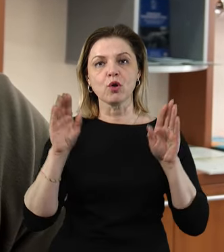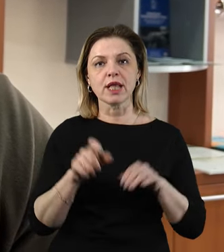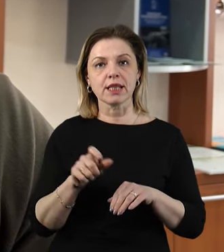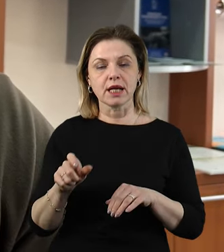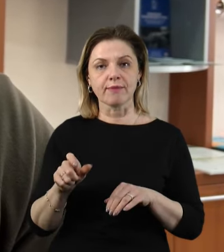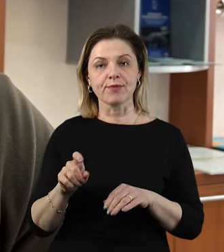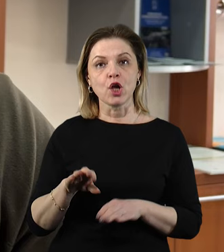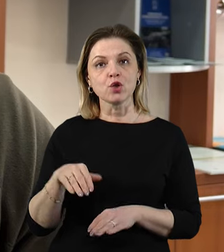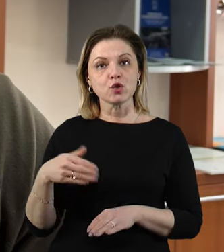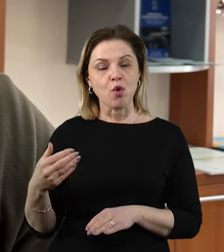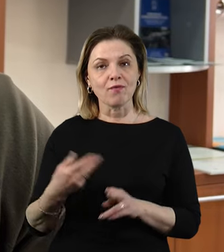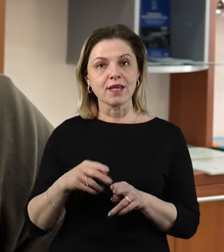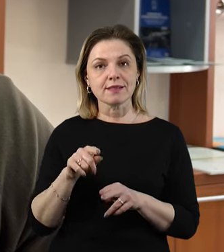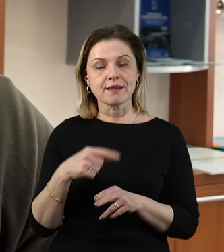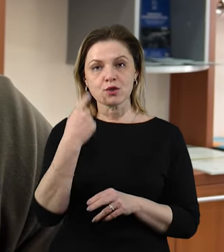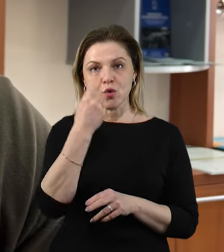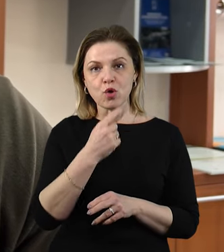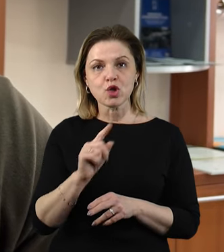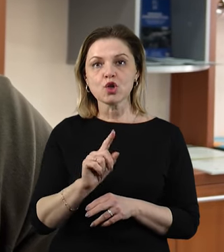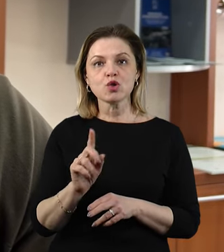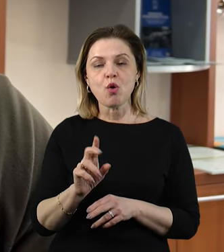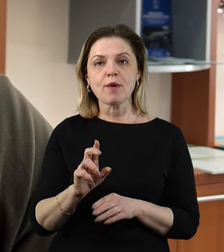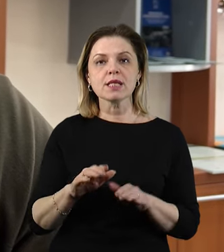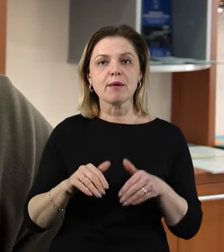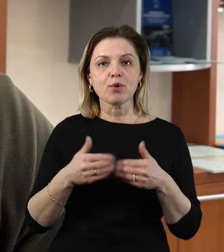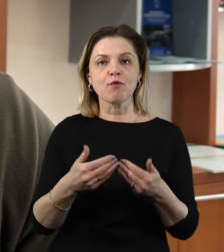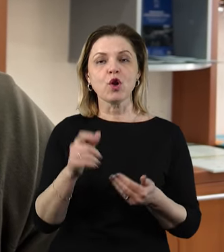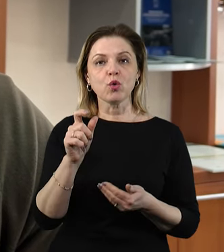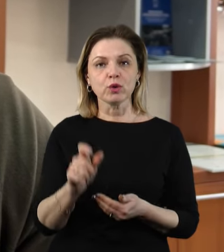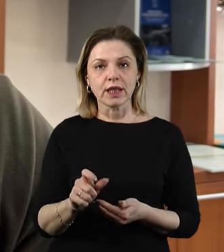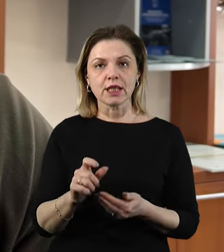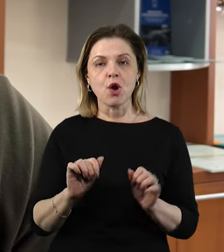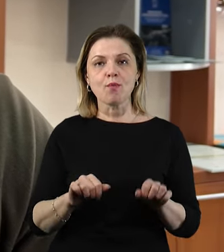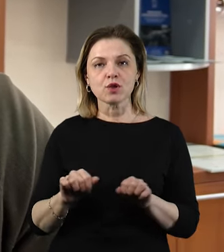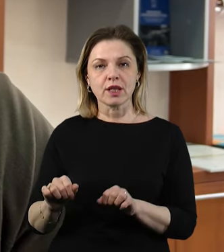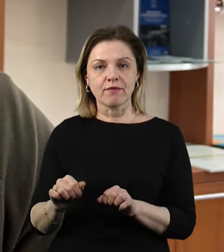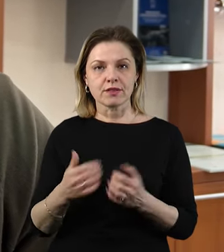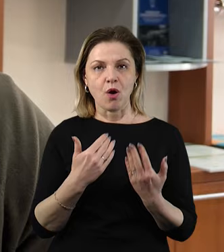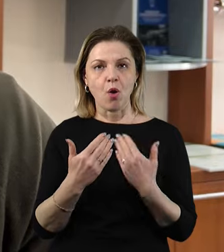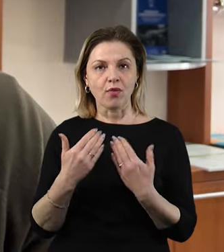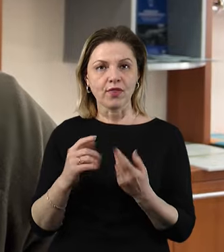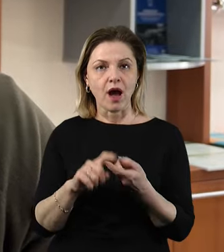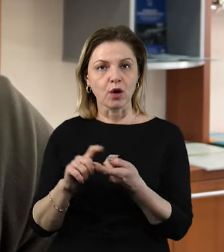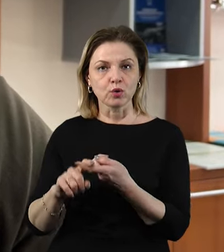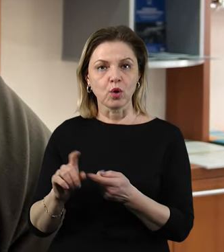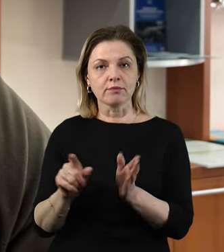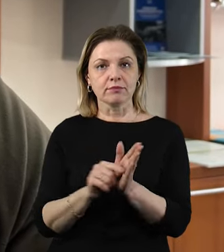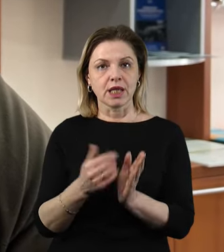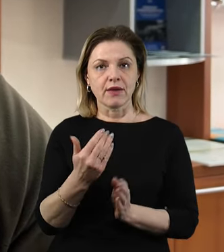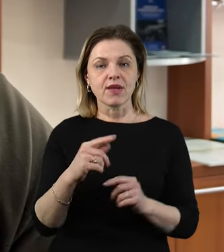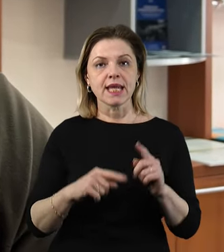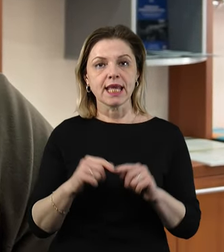схоже на те, щоб запропонувати родинні можливість контакту з її рідним